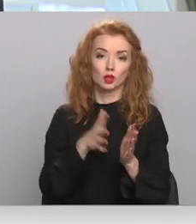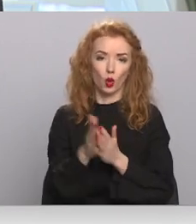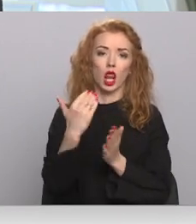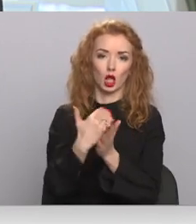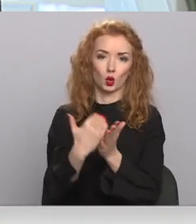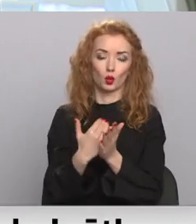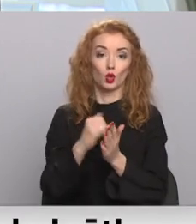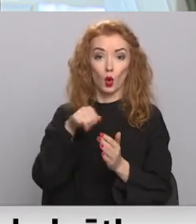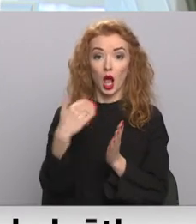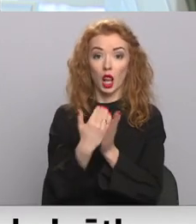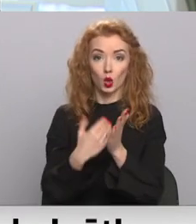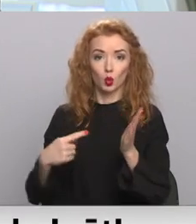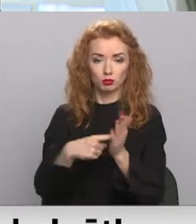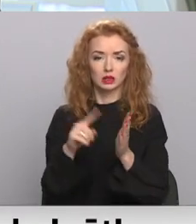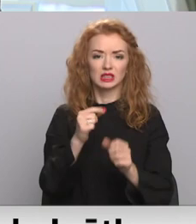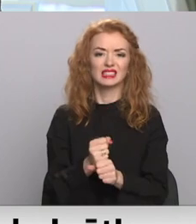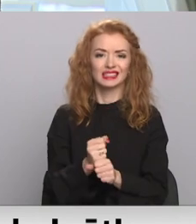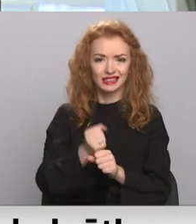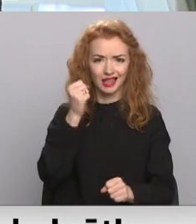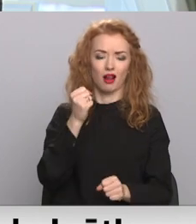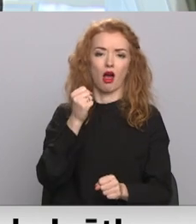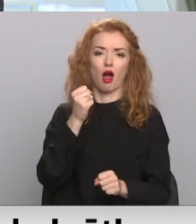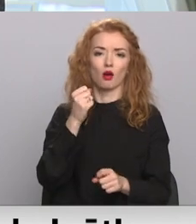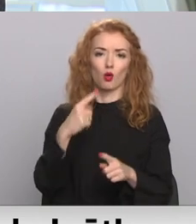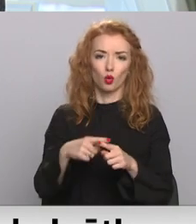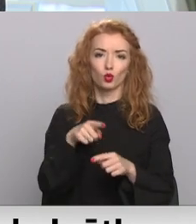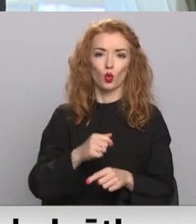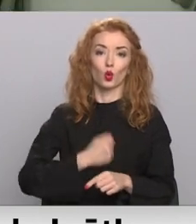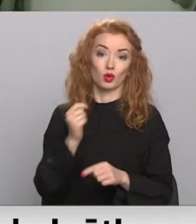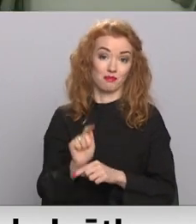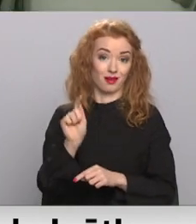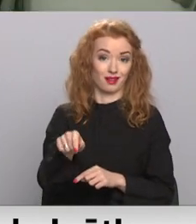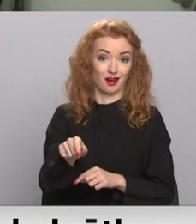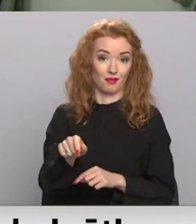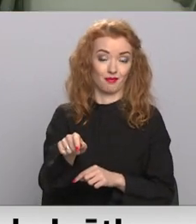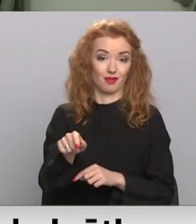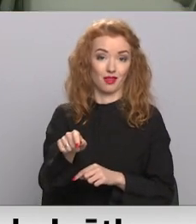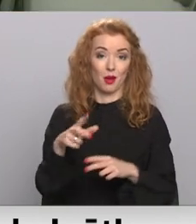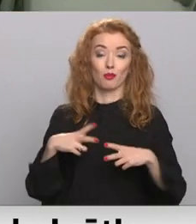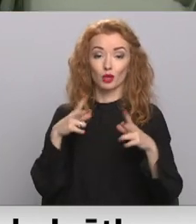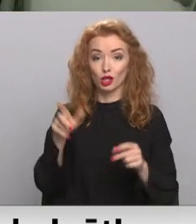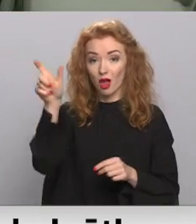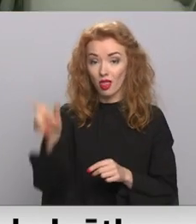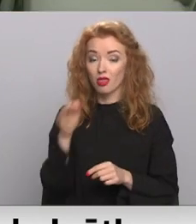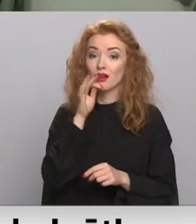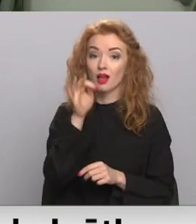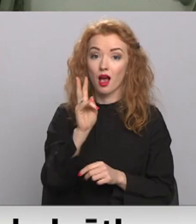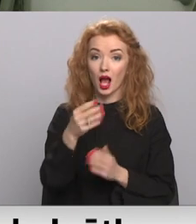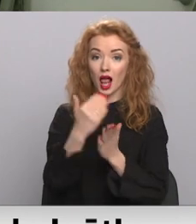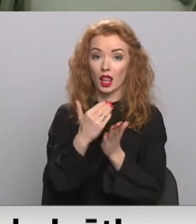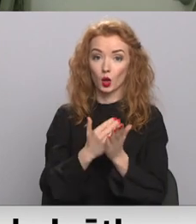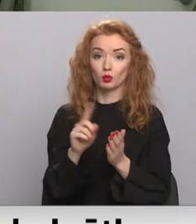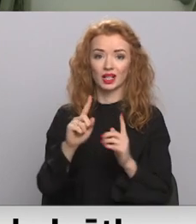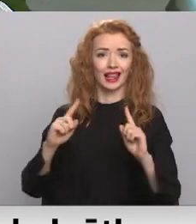likuma norma vienkārši ir daudz stingrāka, cietāka un to ir grūti pārkāpti. Sēmas priekššādētāji skaidro, ka likums varētu būt